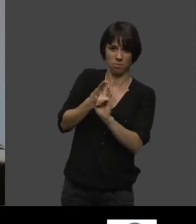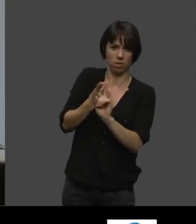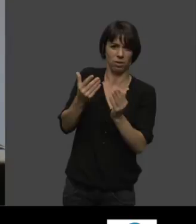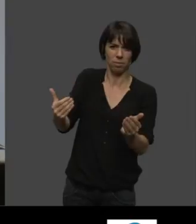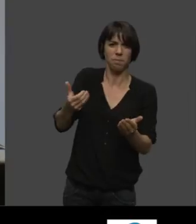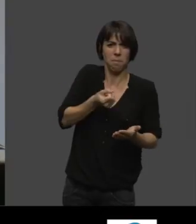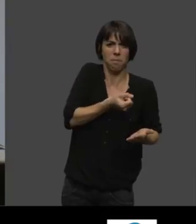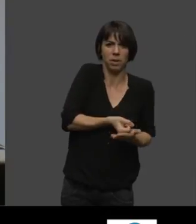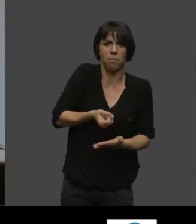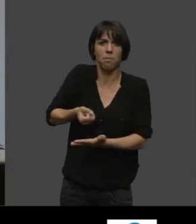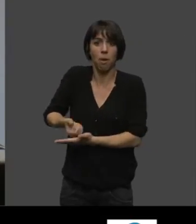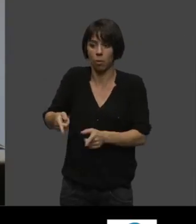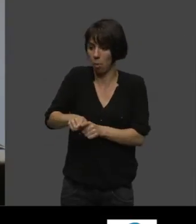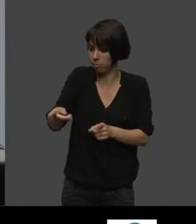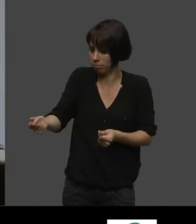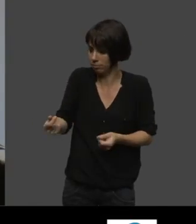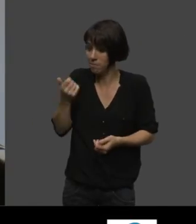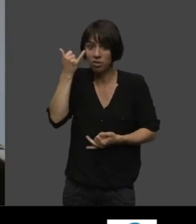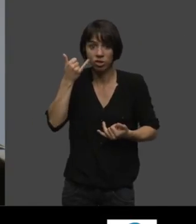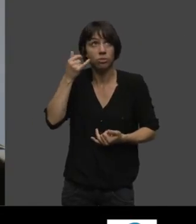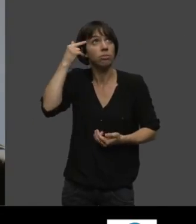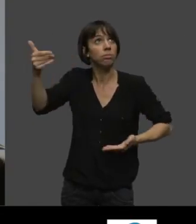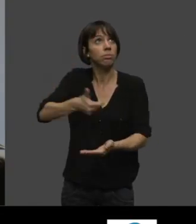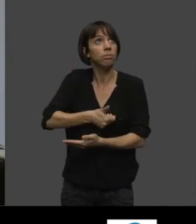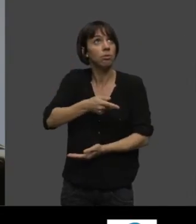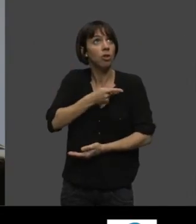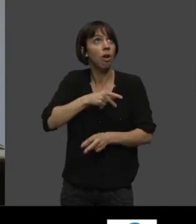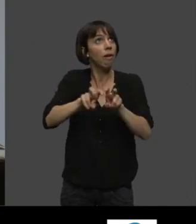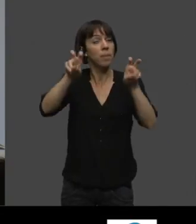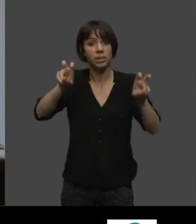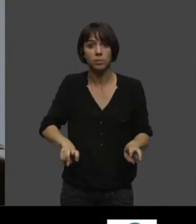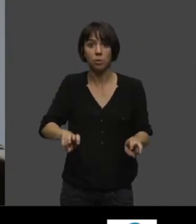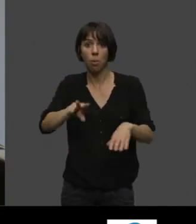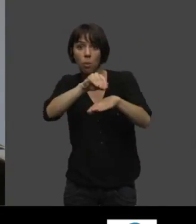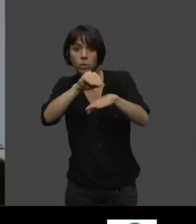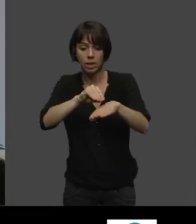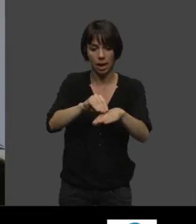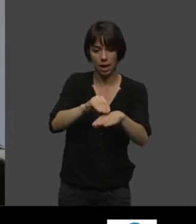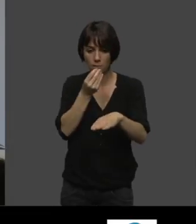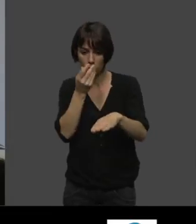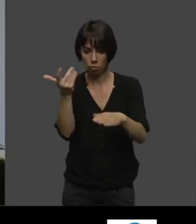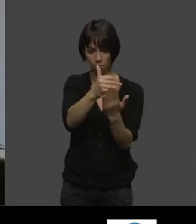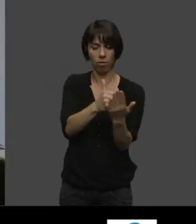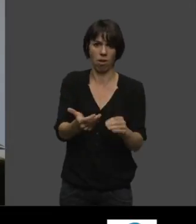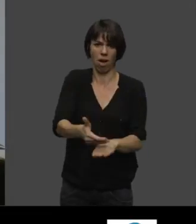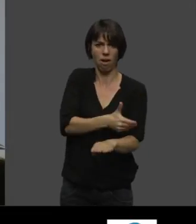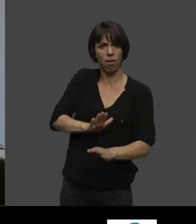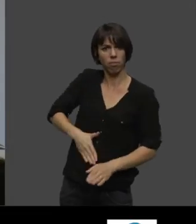de ce dont on parle, de ce qu prescrit, de ce qu'on conseille. Tout simplement. Bien sûr. Tout simplement. C'est vrai que